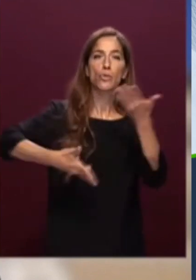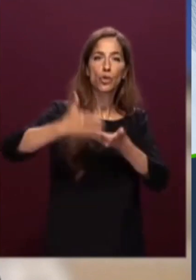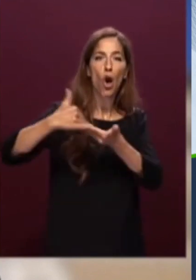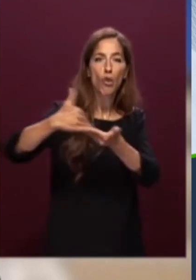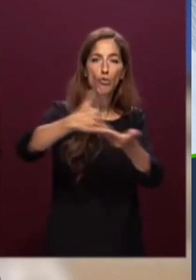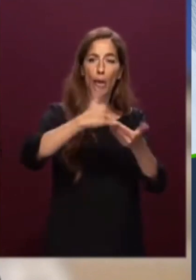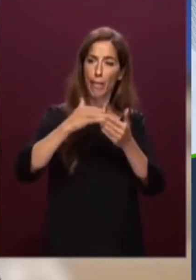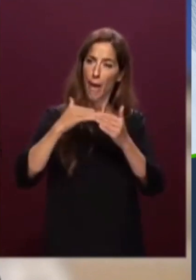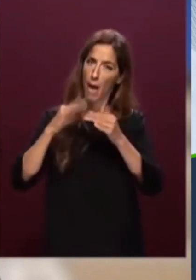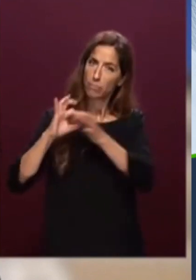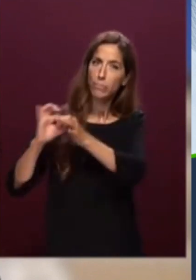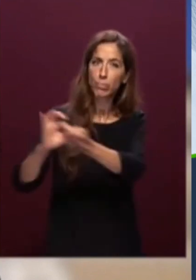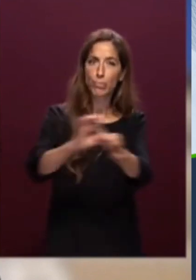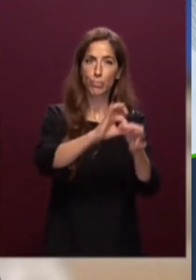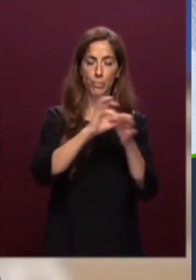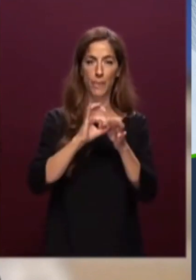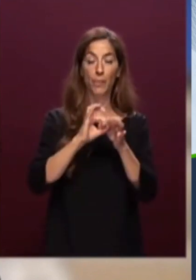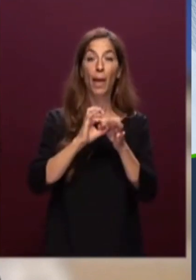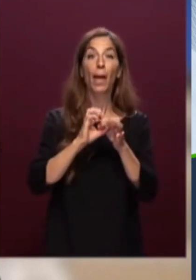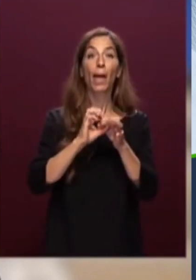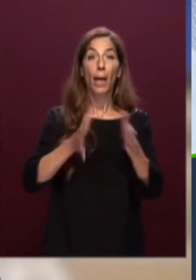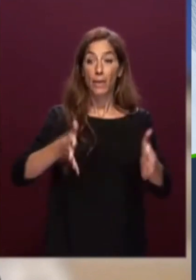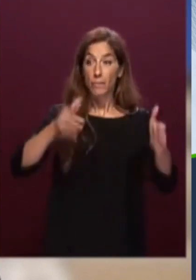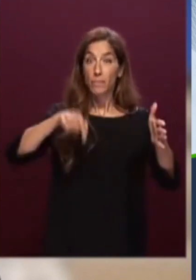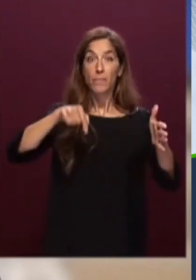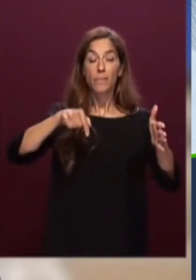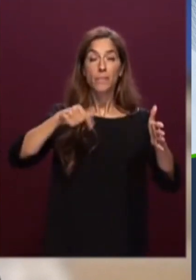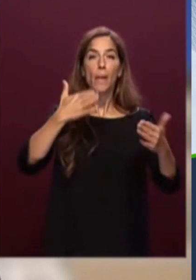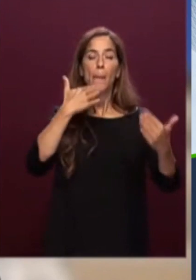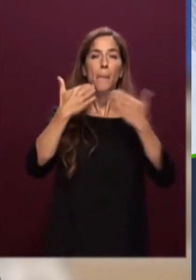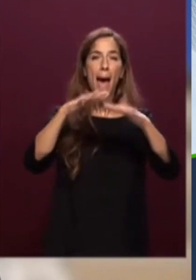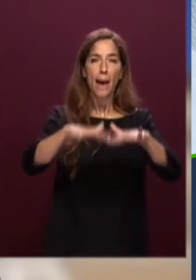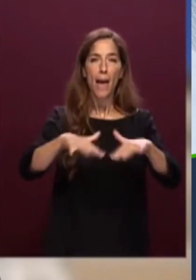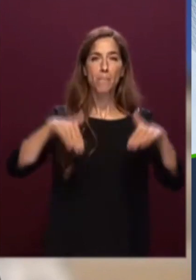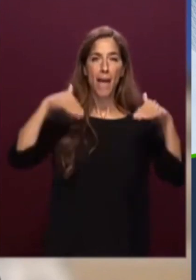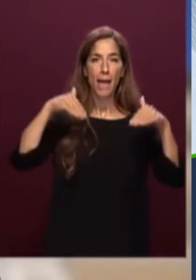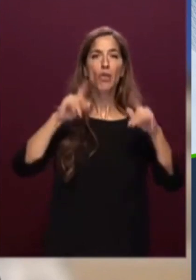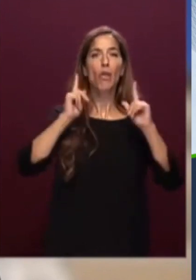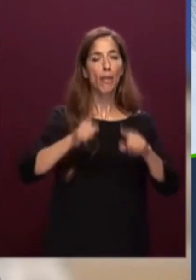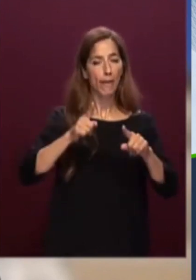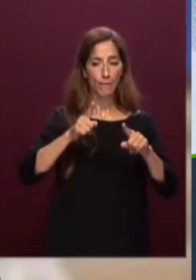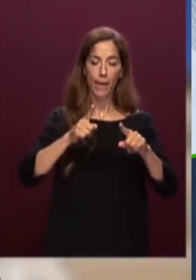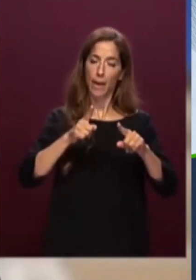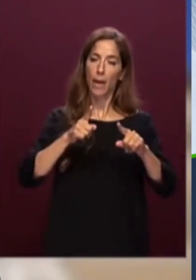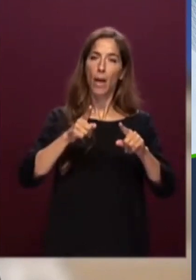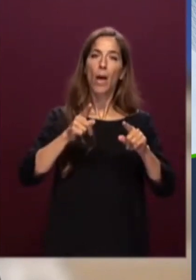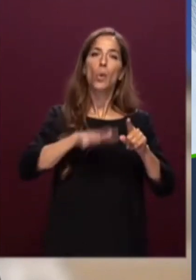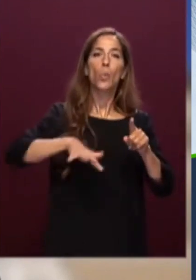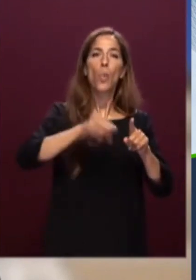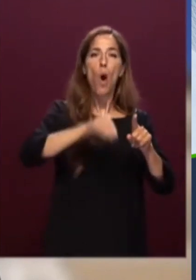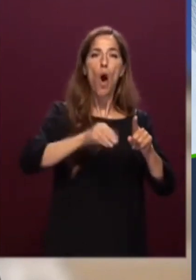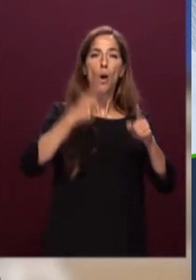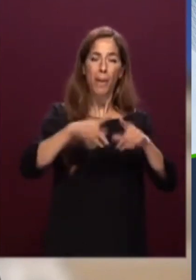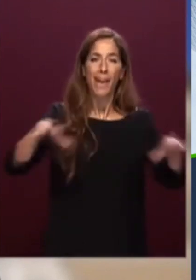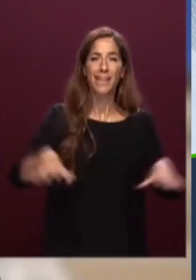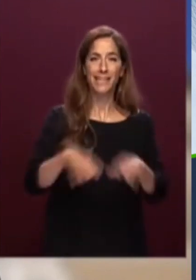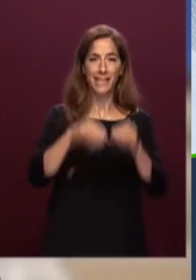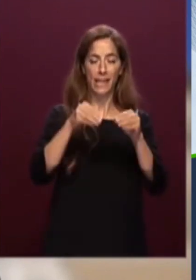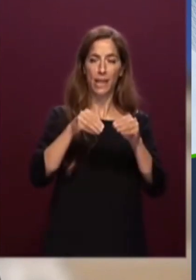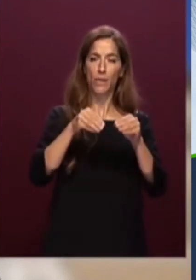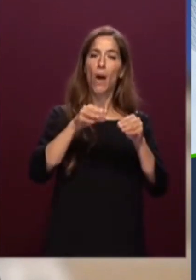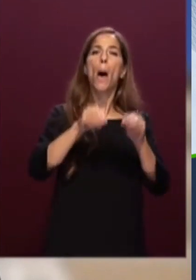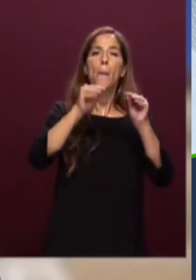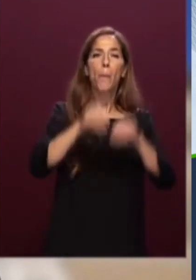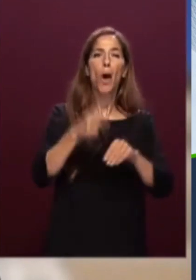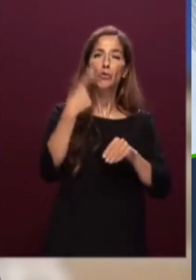più che mai deve essere luogo di iniziativa stimolo confronto incontro delle volontà politiche del paese e